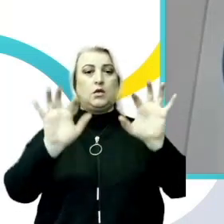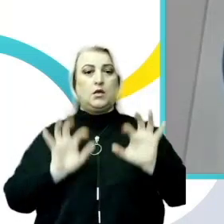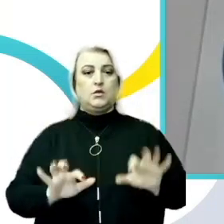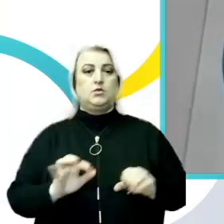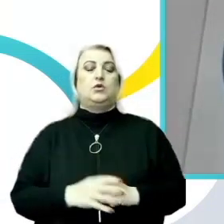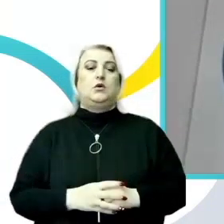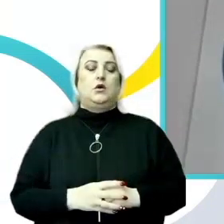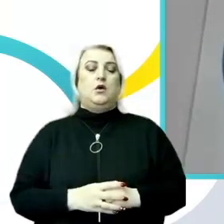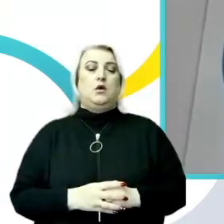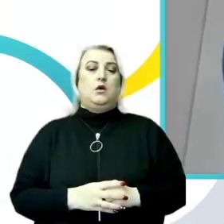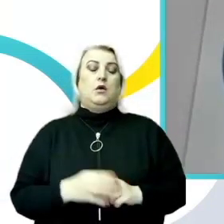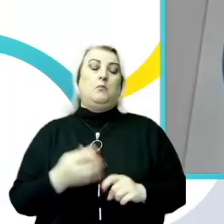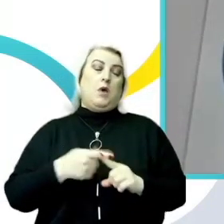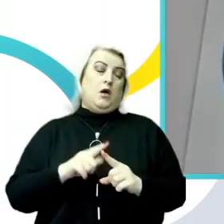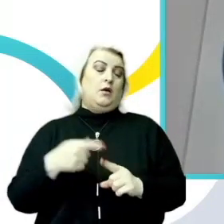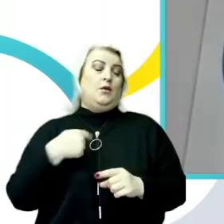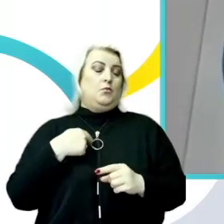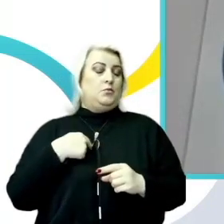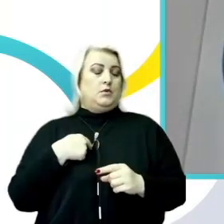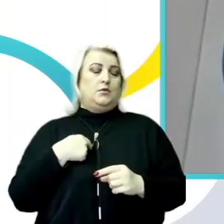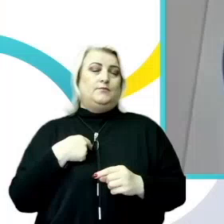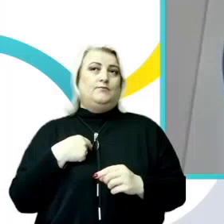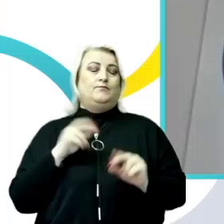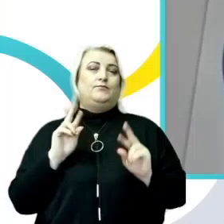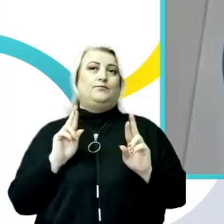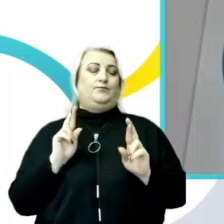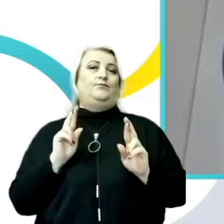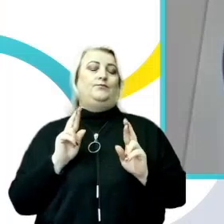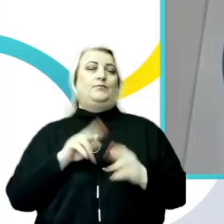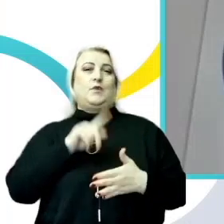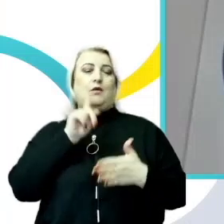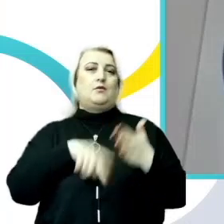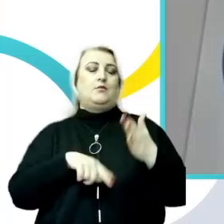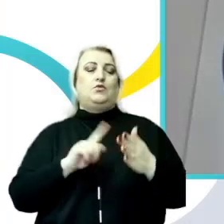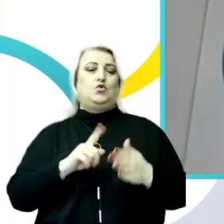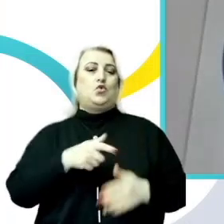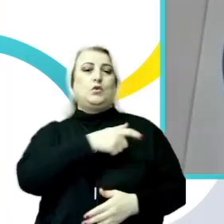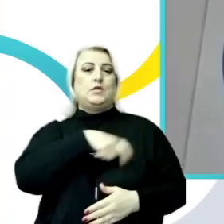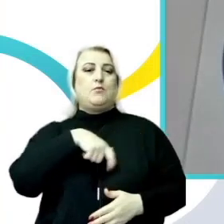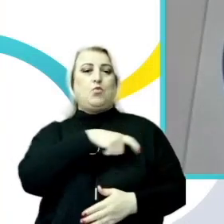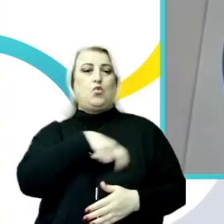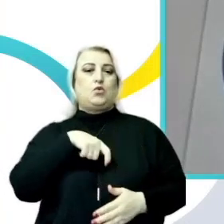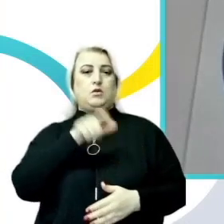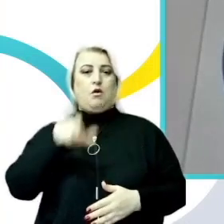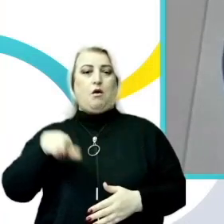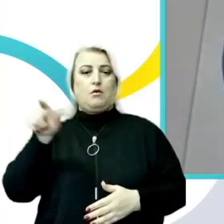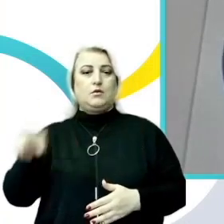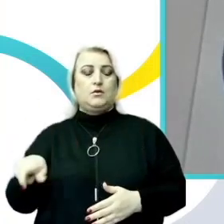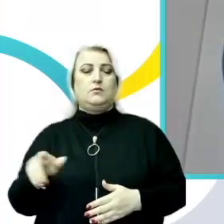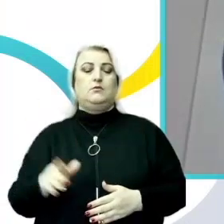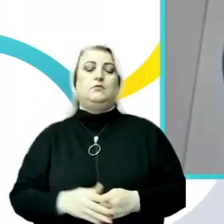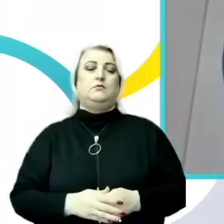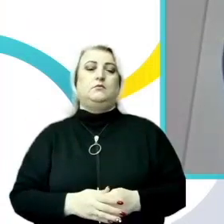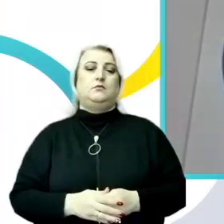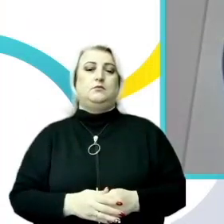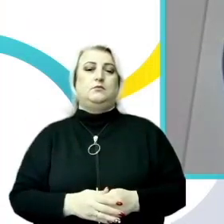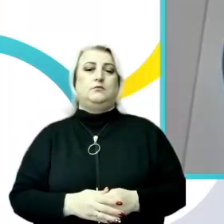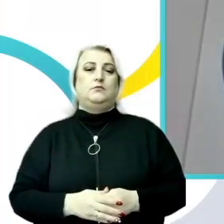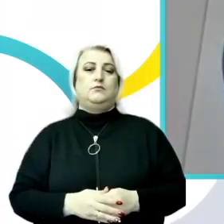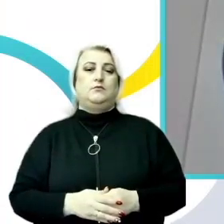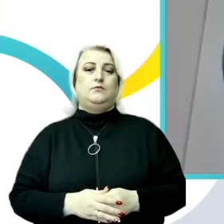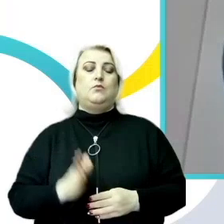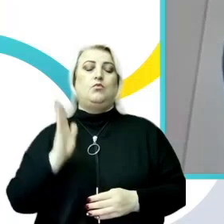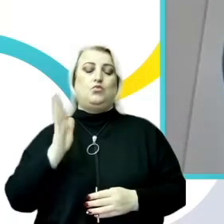ne exprimăm încrederea că deputații vor da curs solicitărilor